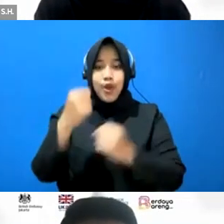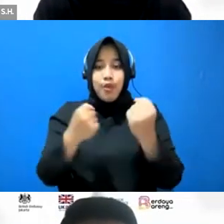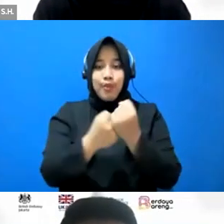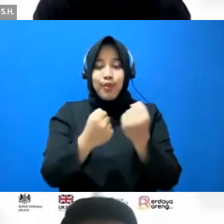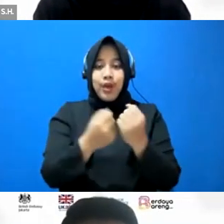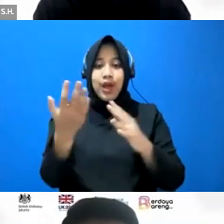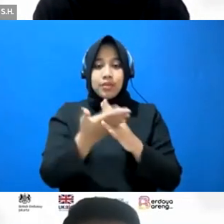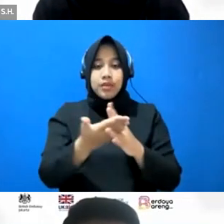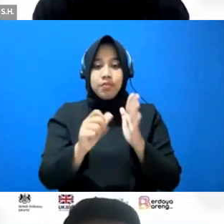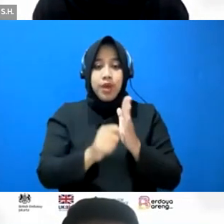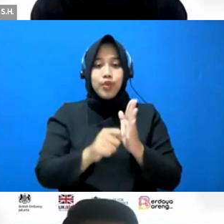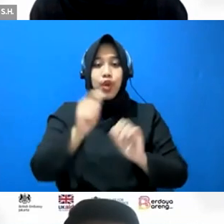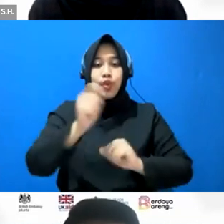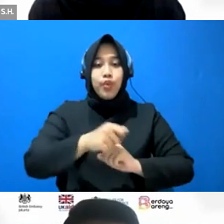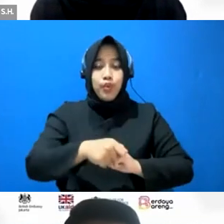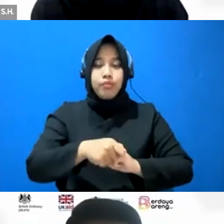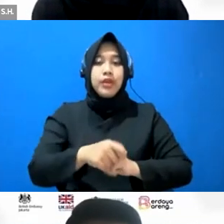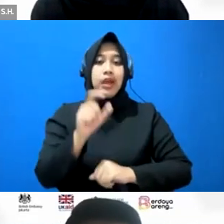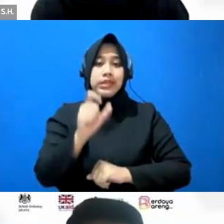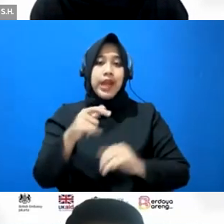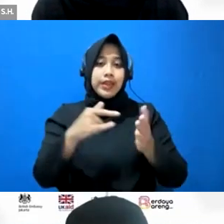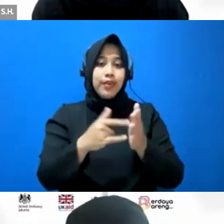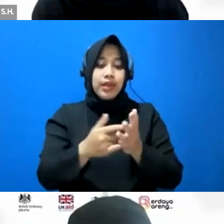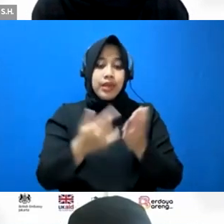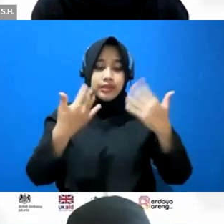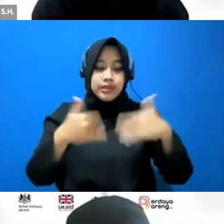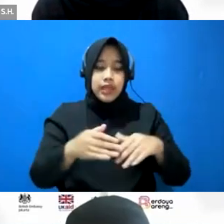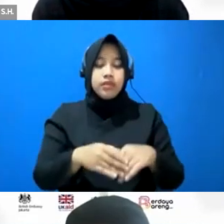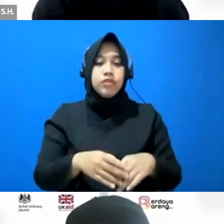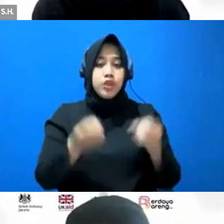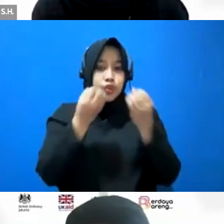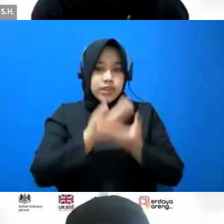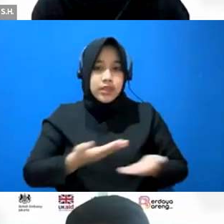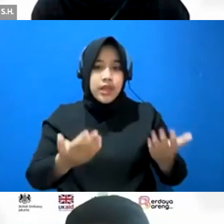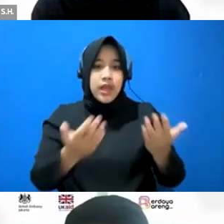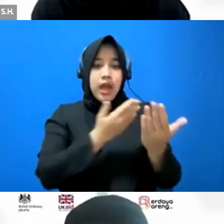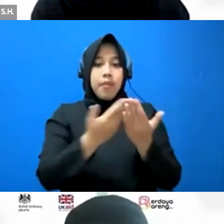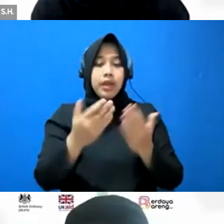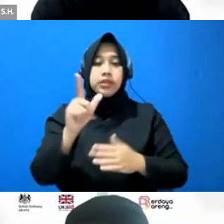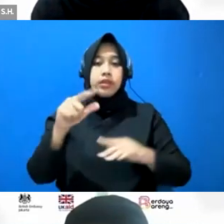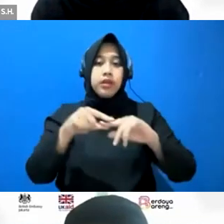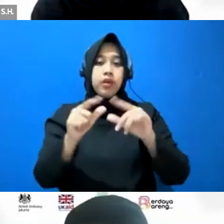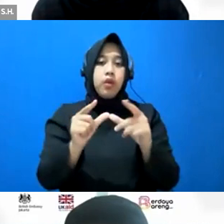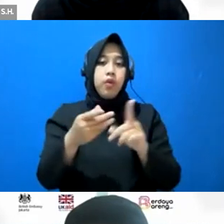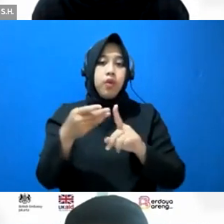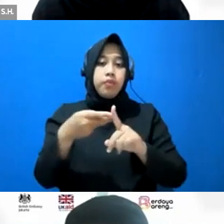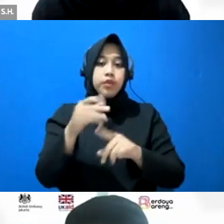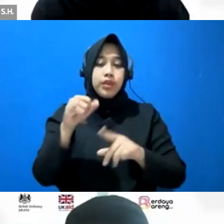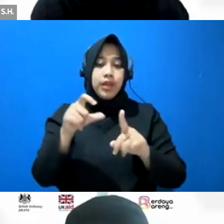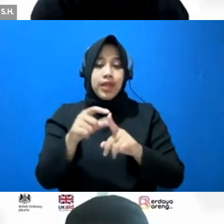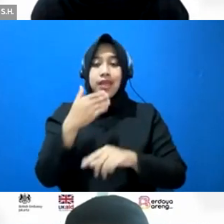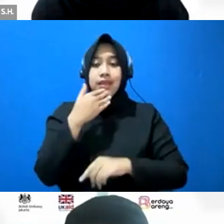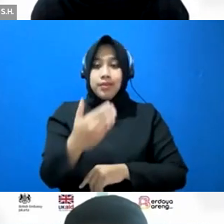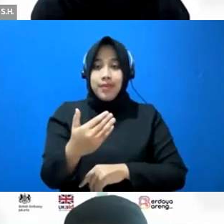aksesibilitas bantuan dikukum dengan teknologi telah selesai dalam rangka sosialisasi aplikasi lawab.id sekali lagi kami terima